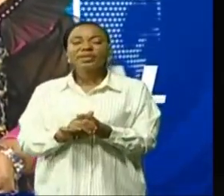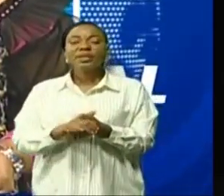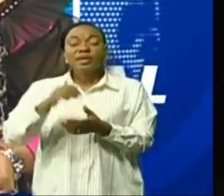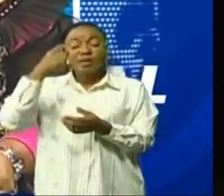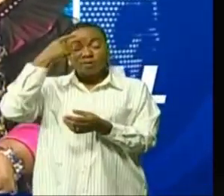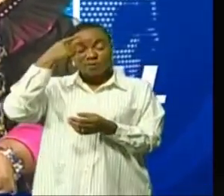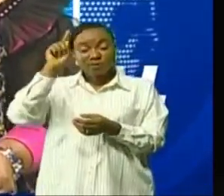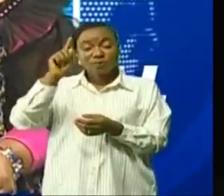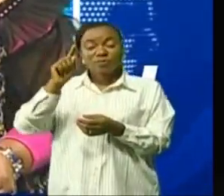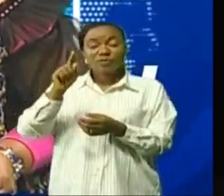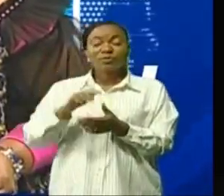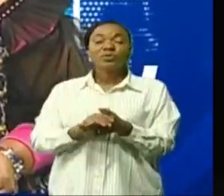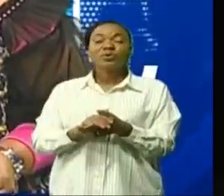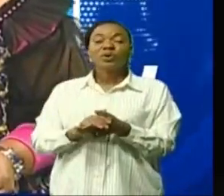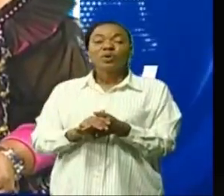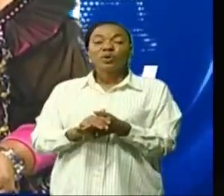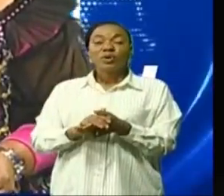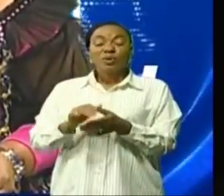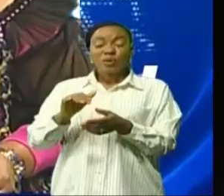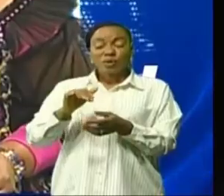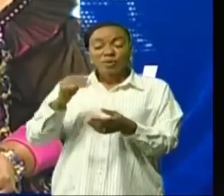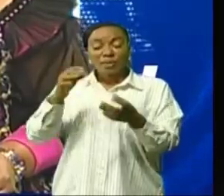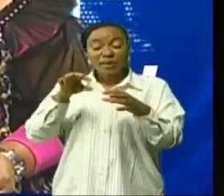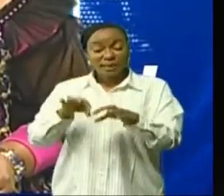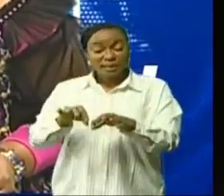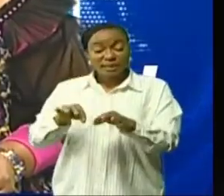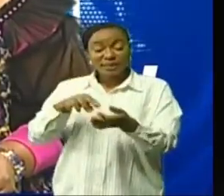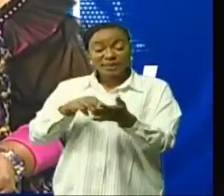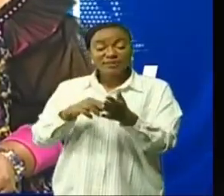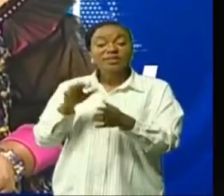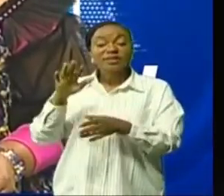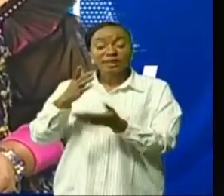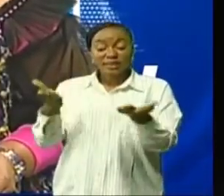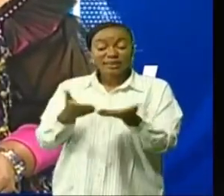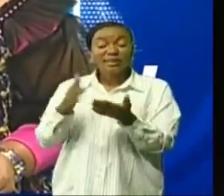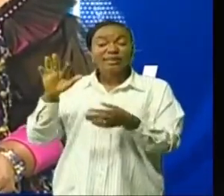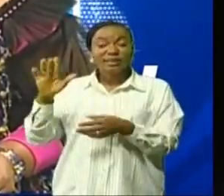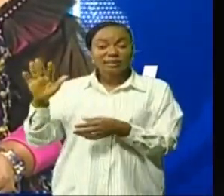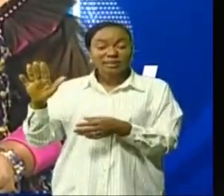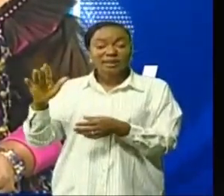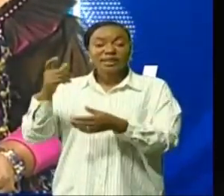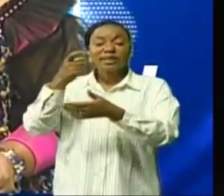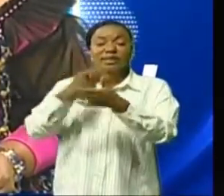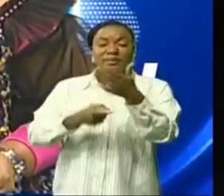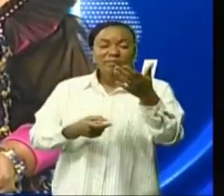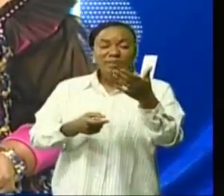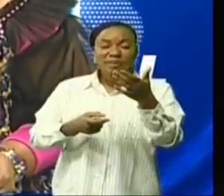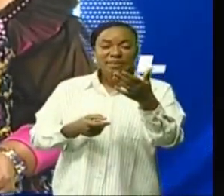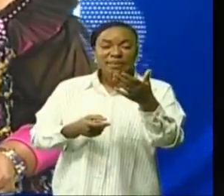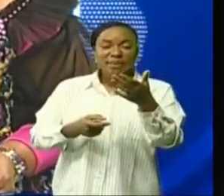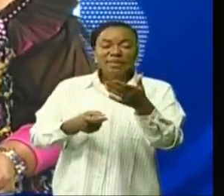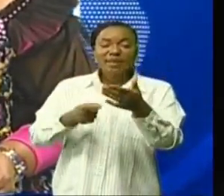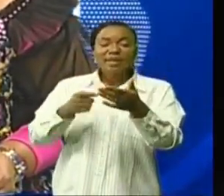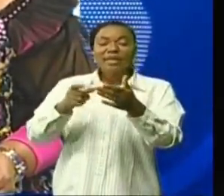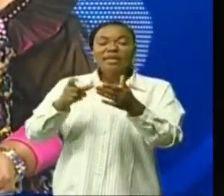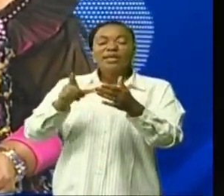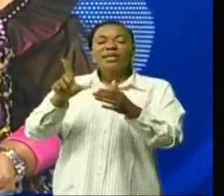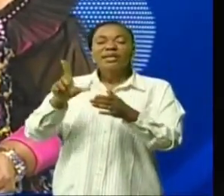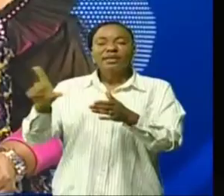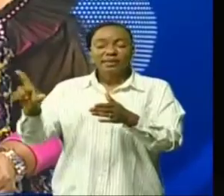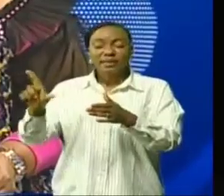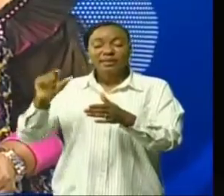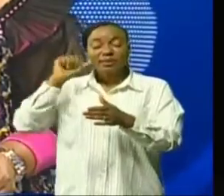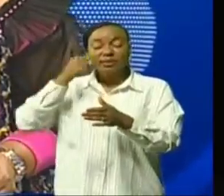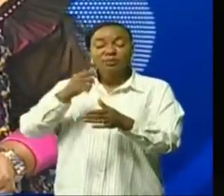terrestres. Zone d'approvisionnement ouest, c'est-à-dire à Kinshasa, et le prix d'essence, le litre, reviendra demain